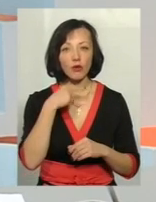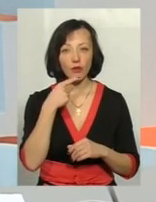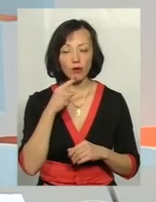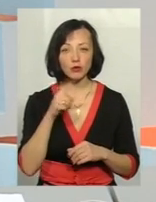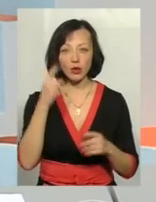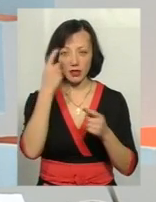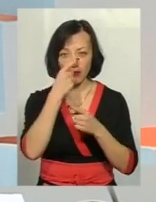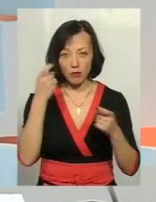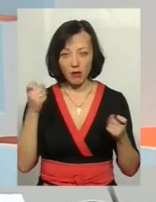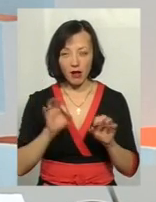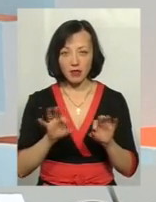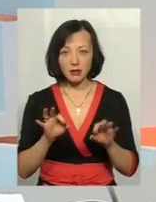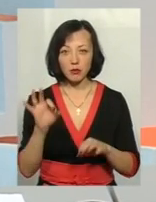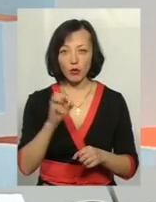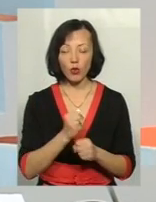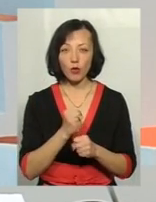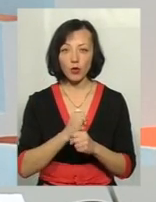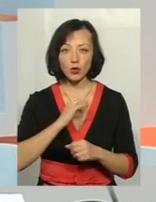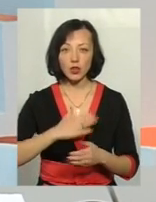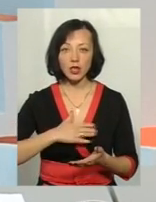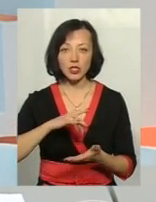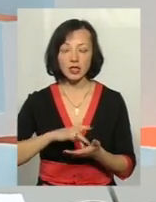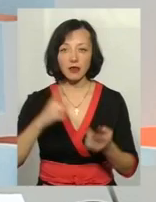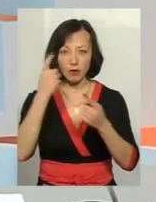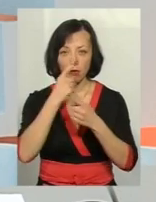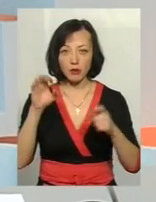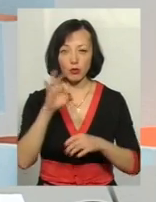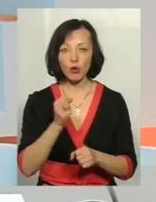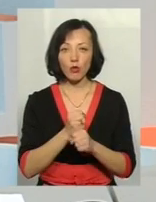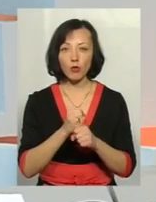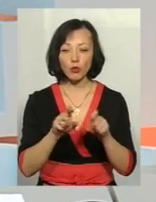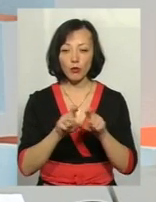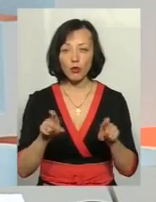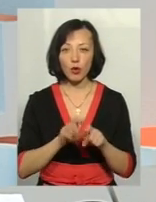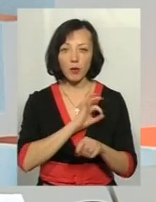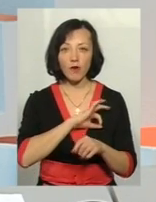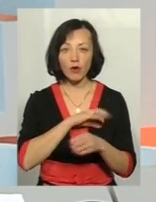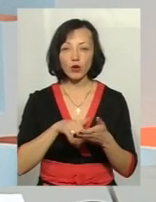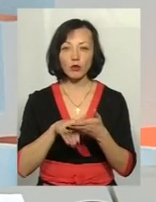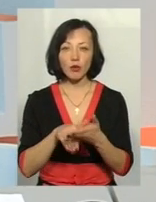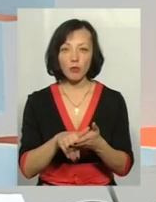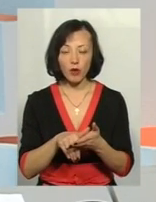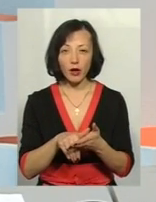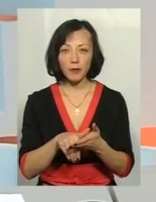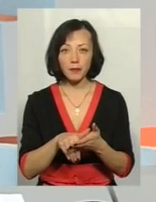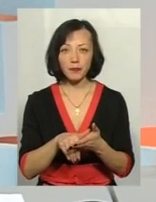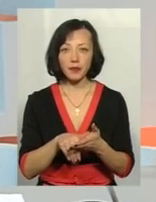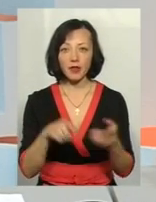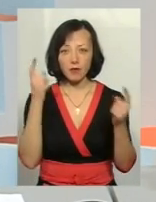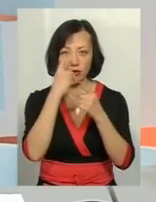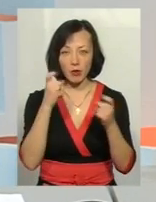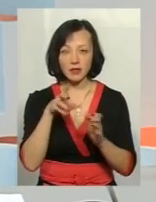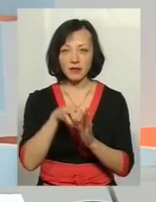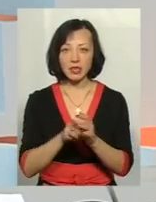інформація про роботу наших центрів, інформація про роботу бюро правової допомоги наших структурних підрозділів, інформація про